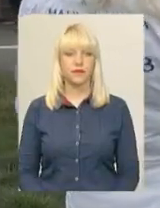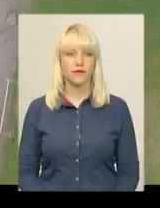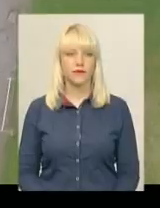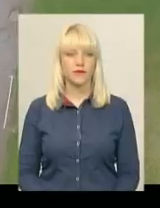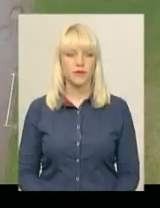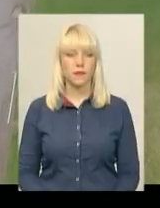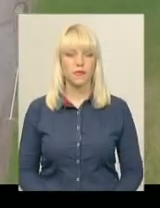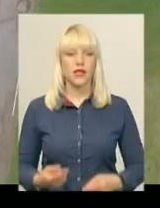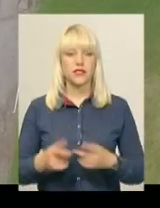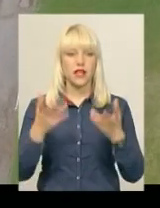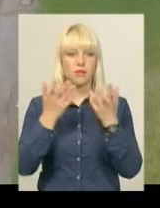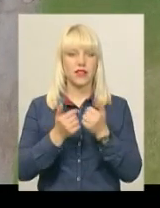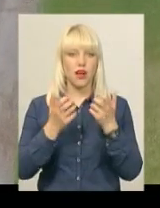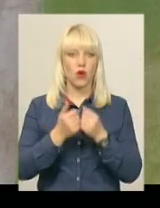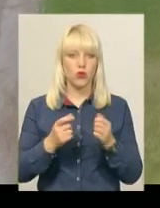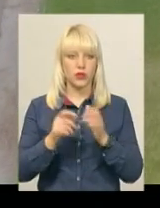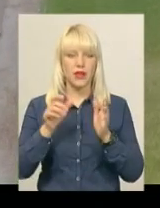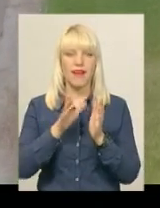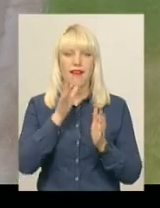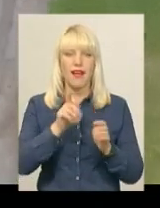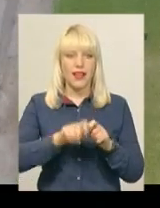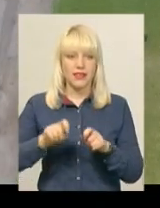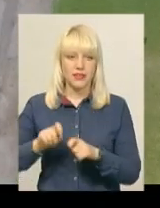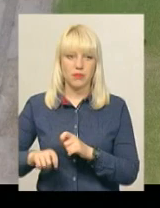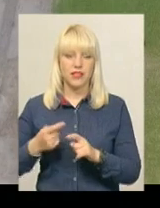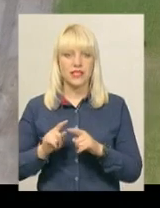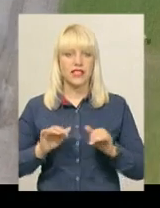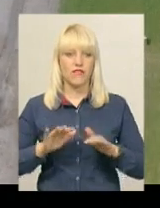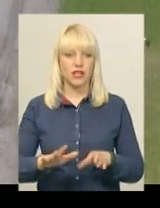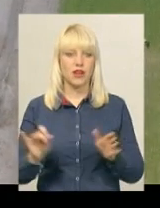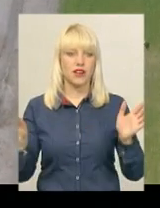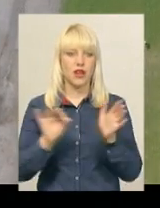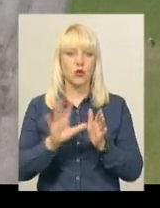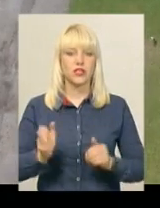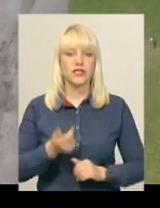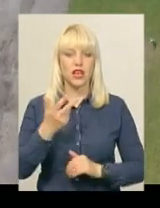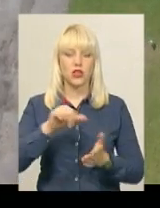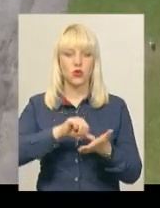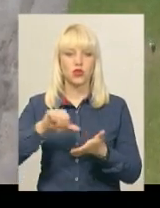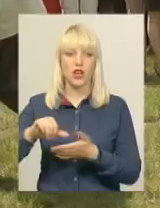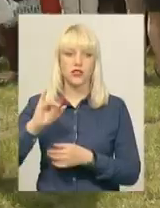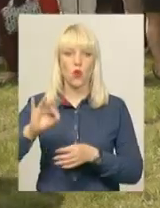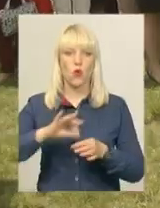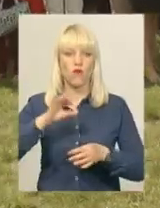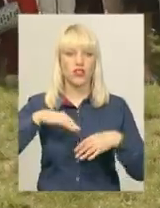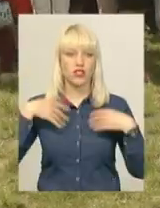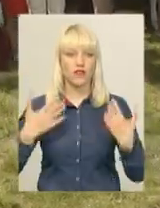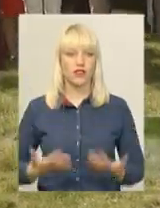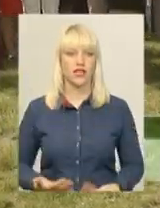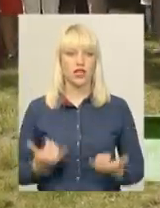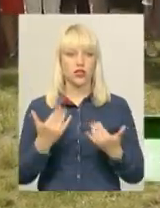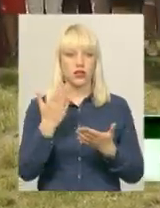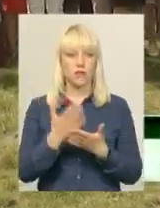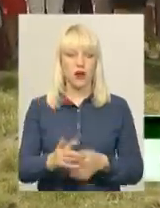За підрахунками експертки, флешмоб «Україна моя вишивана» стає рекордним за кількістю учасників у вишиванках. Ми маємо сьогодні